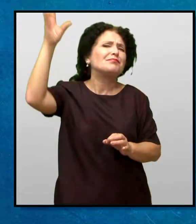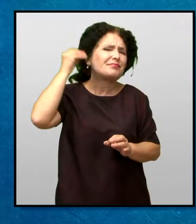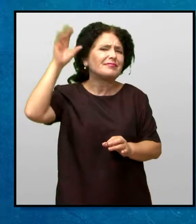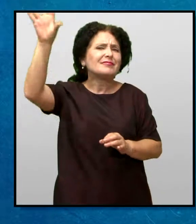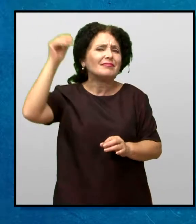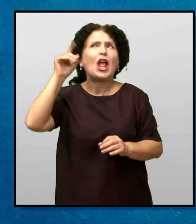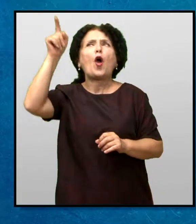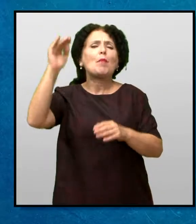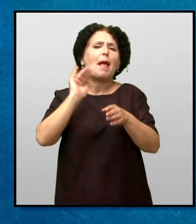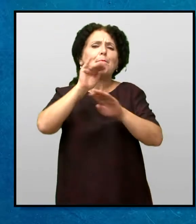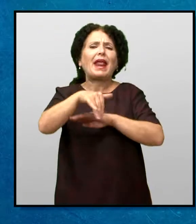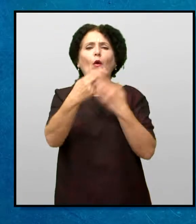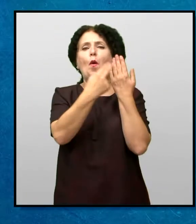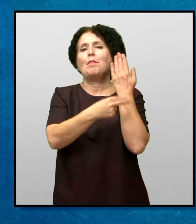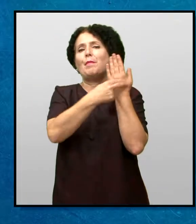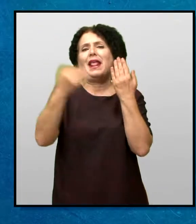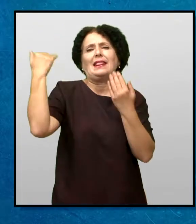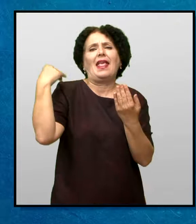сакаше да ја кажа Преко библијата